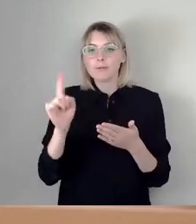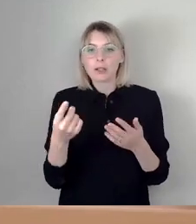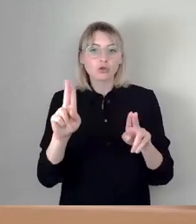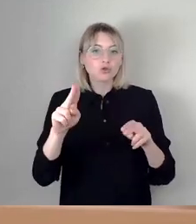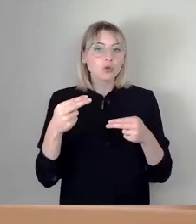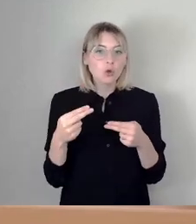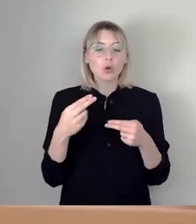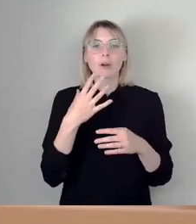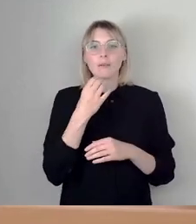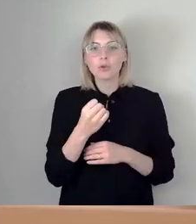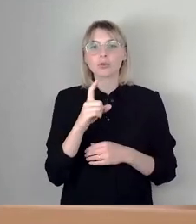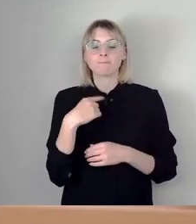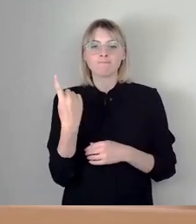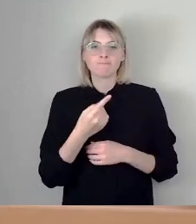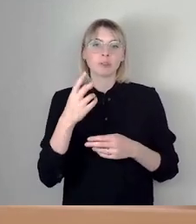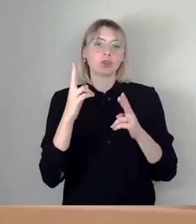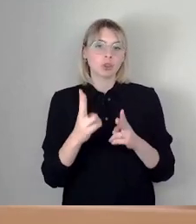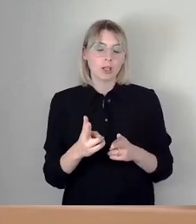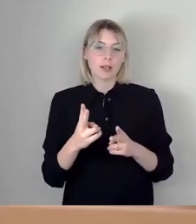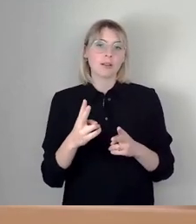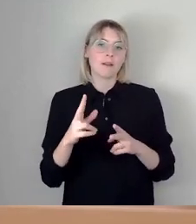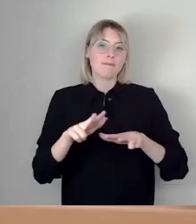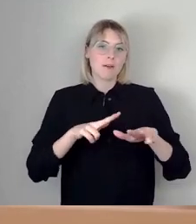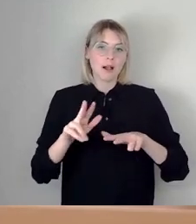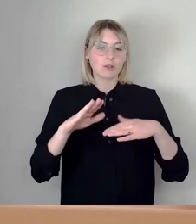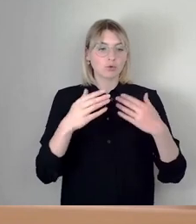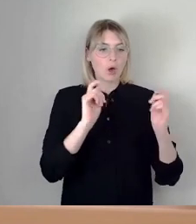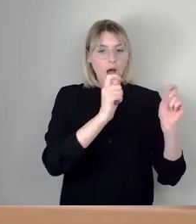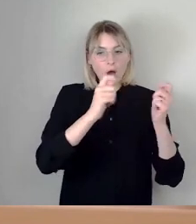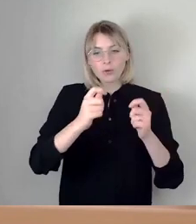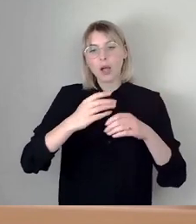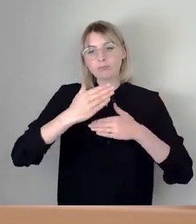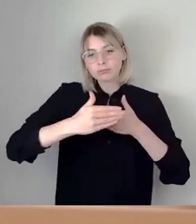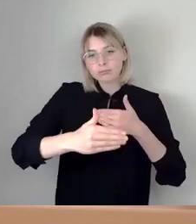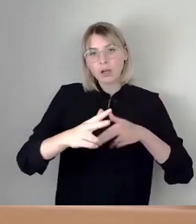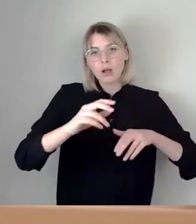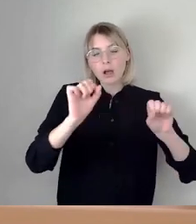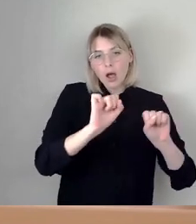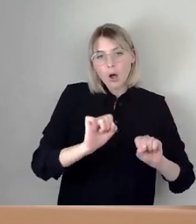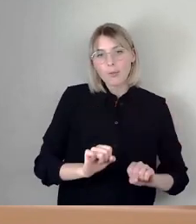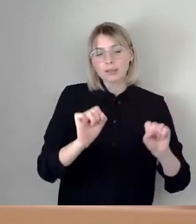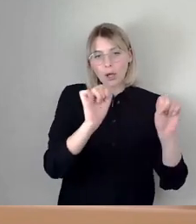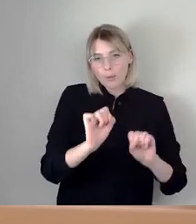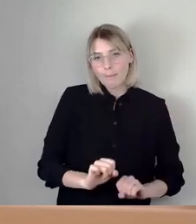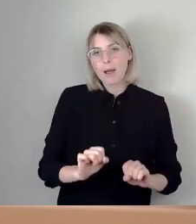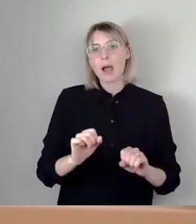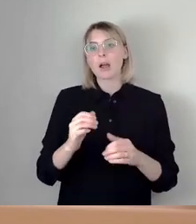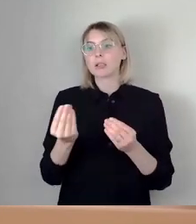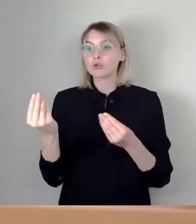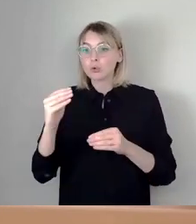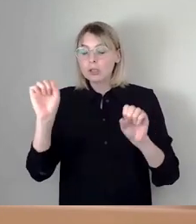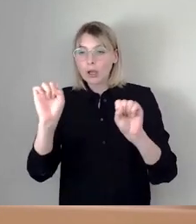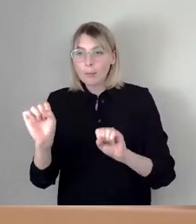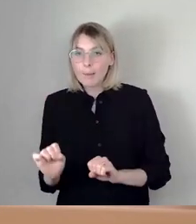als Stadtverwaltung in Auftrag geben, regelmäßige Reinigungen, zusätzliche Reinigungen bei den Haltestellen auf den